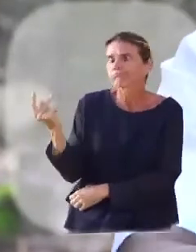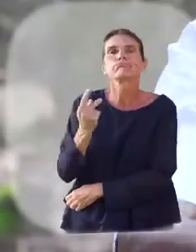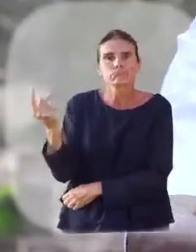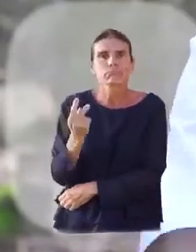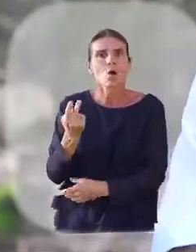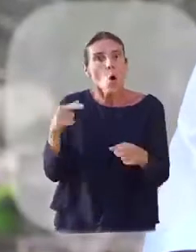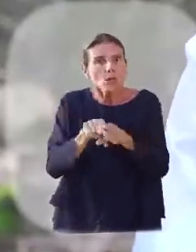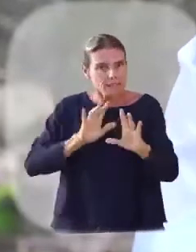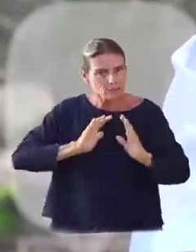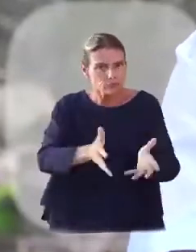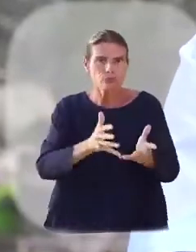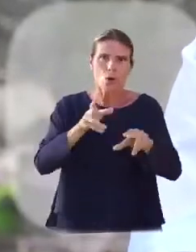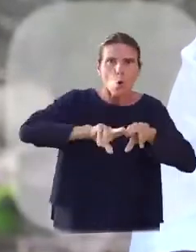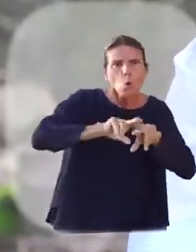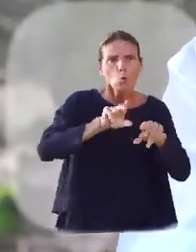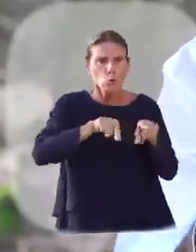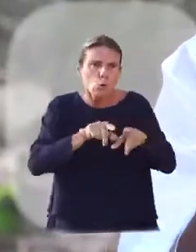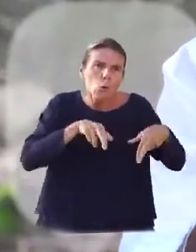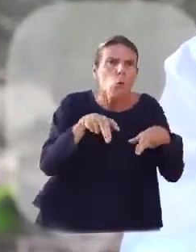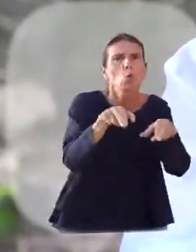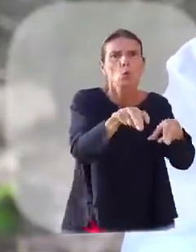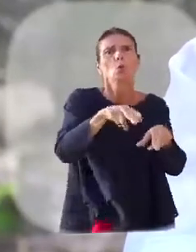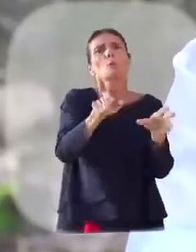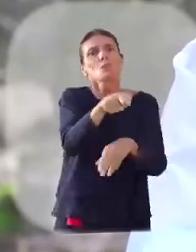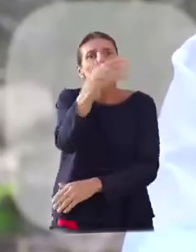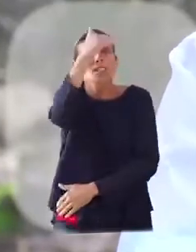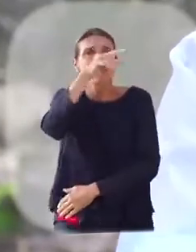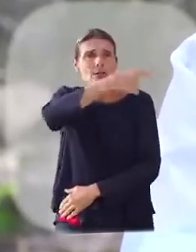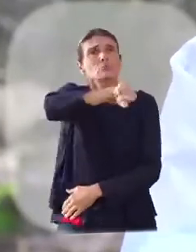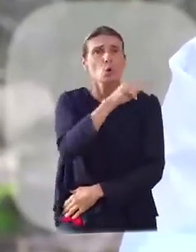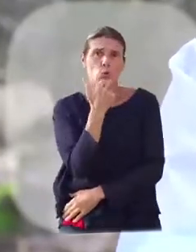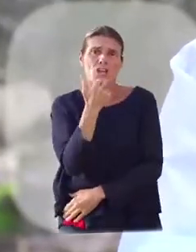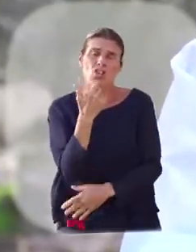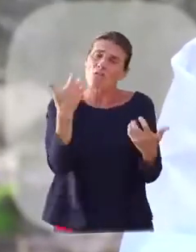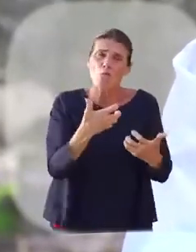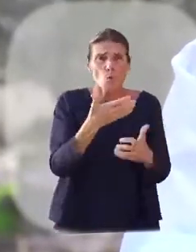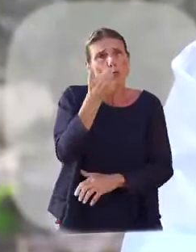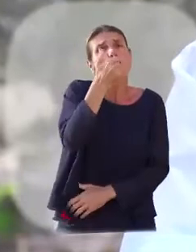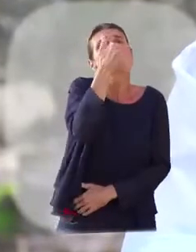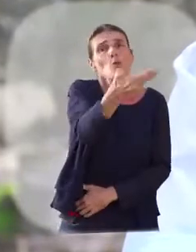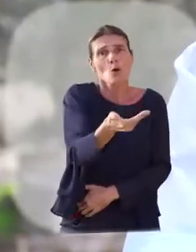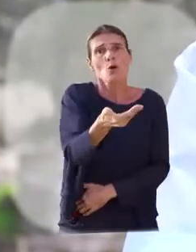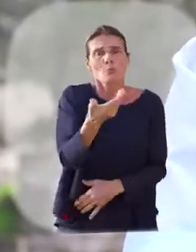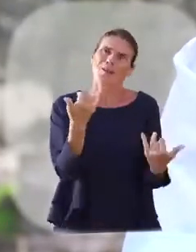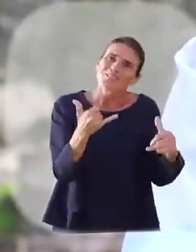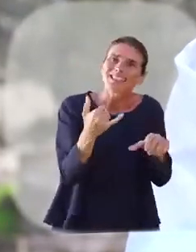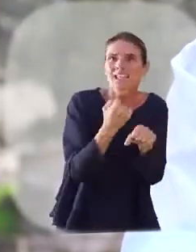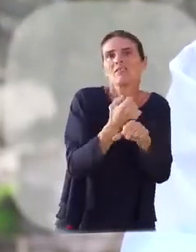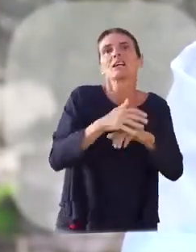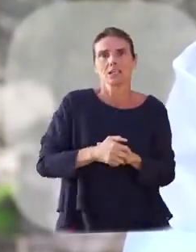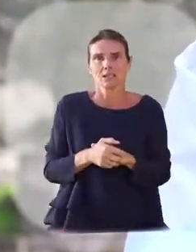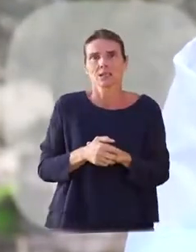travaux sur des portions de route où des améliorations sont attendues avec impatience par les usagers. Nous